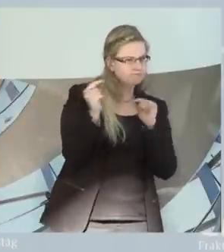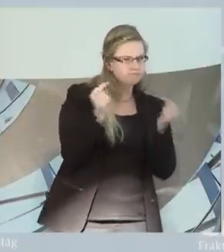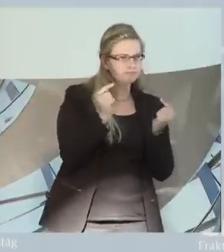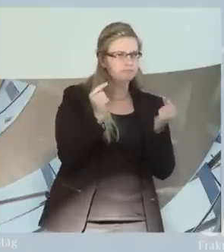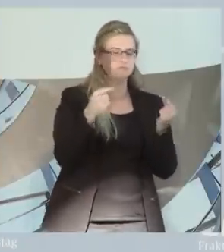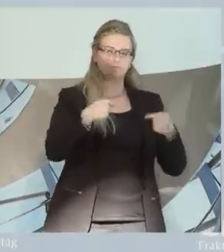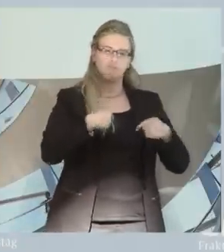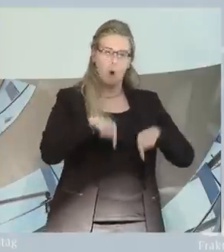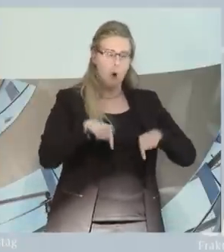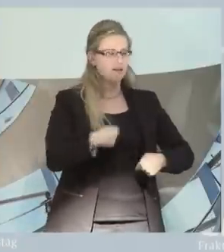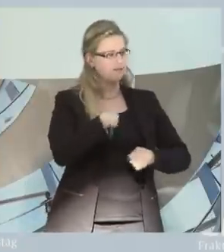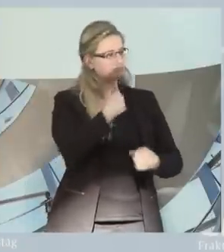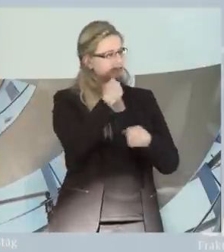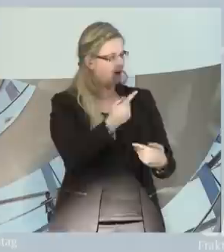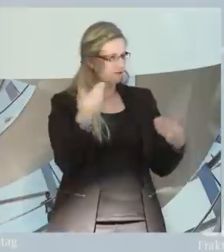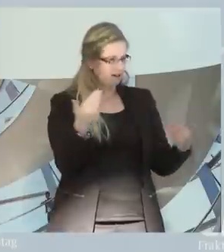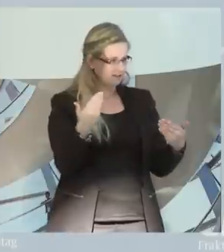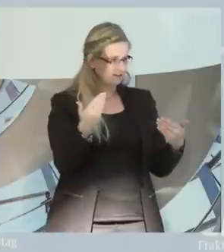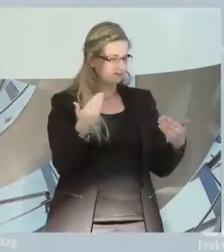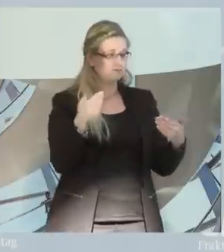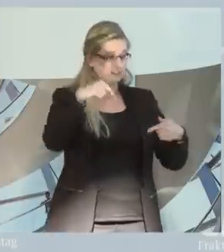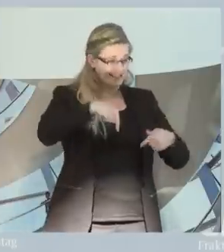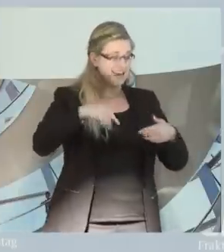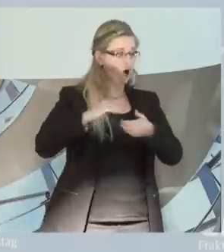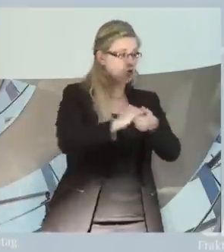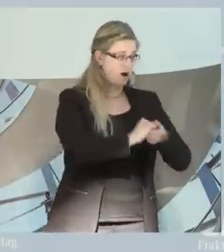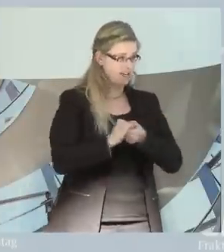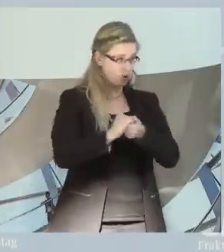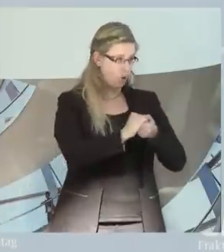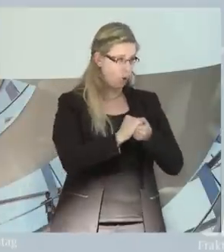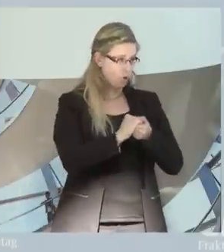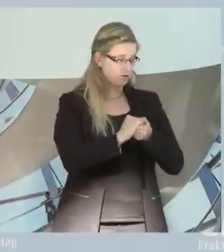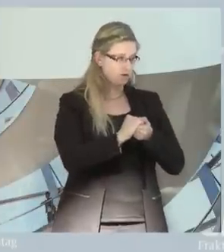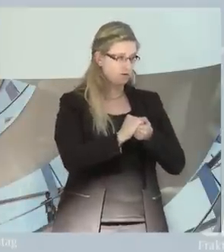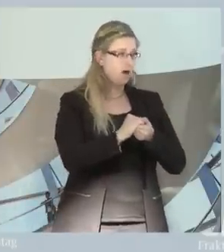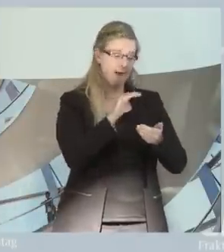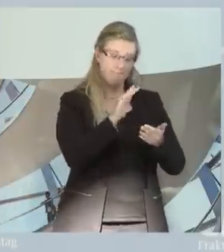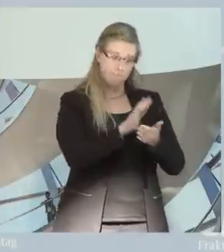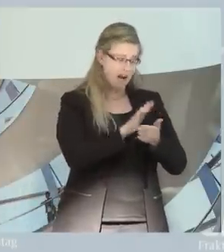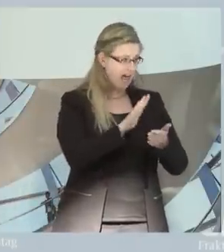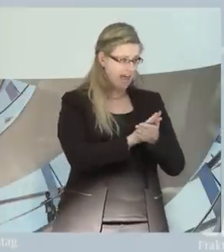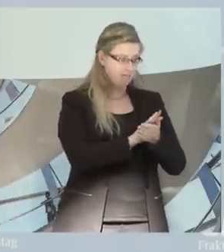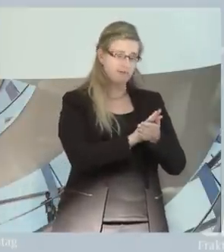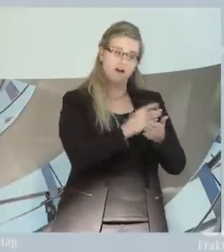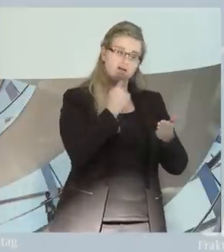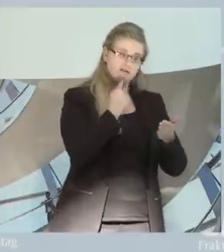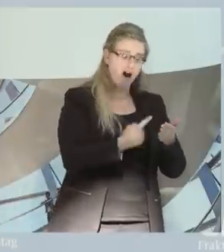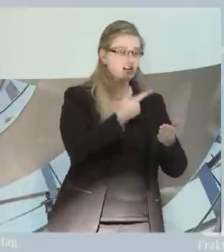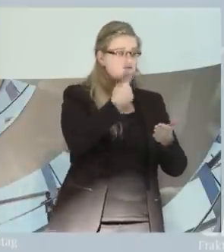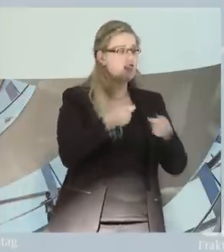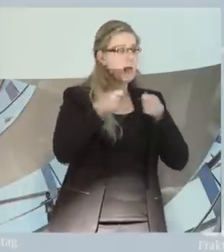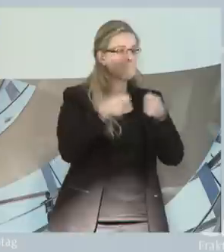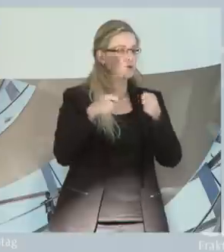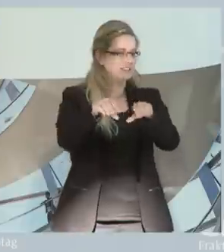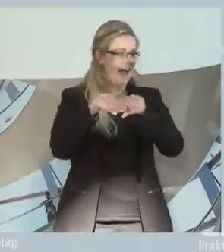völlig klar und eindeutig, wir werden, die Koalition bleibt dabei, dass wir ein Bundesteilhabegesetz auf den